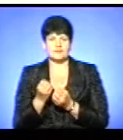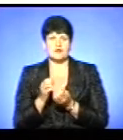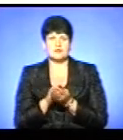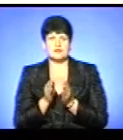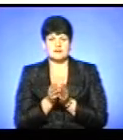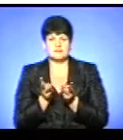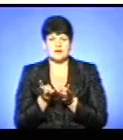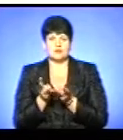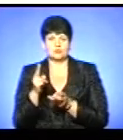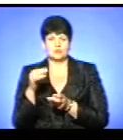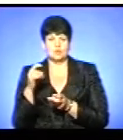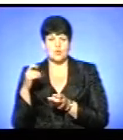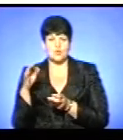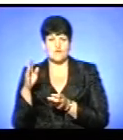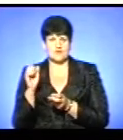духовці.